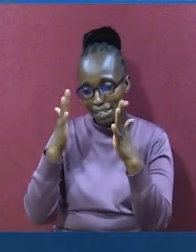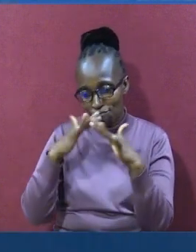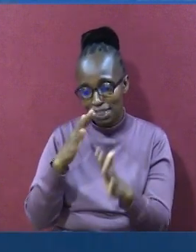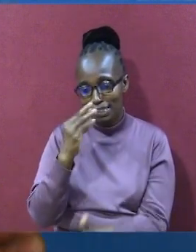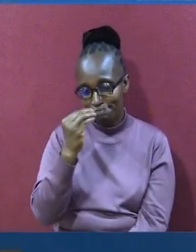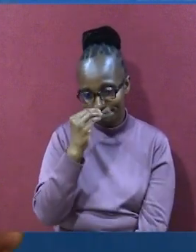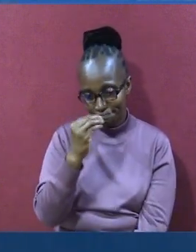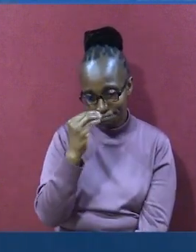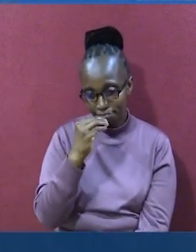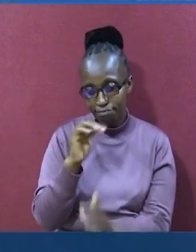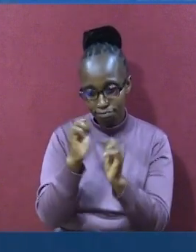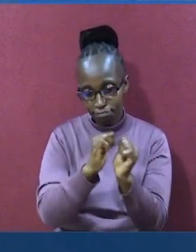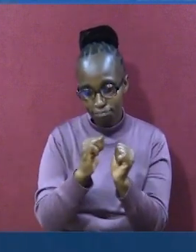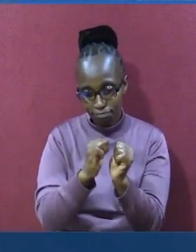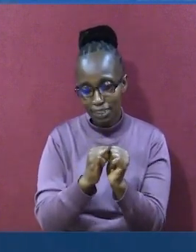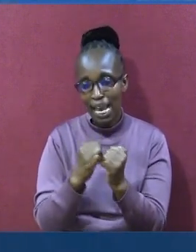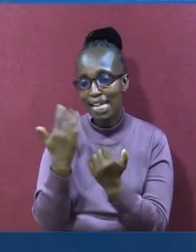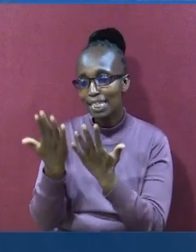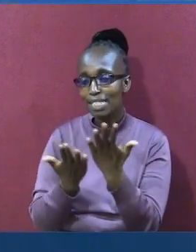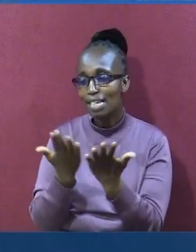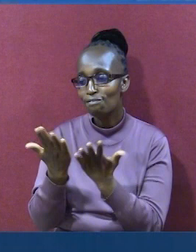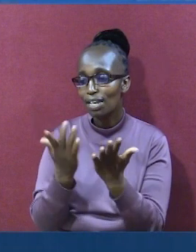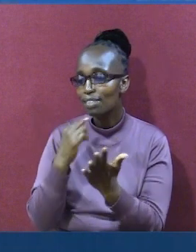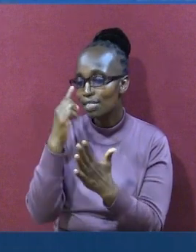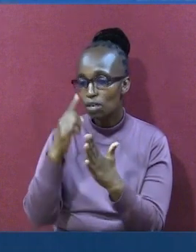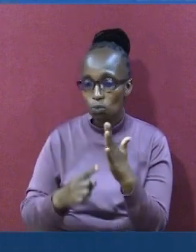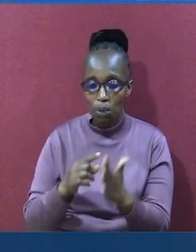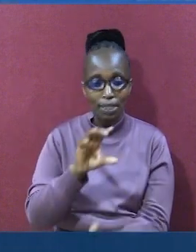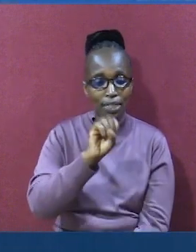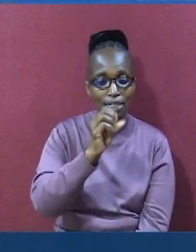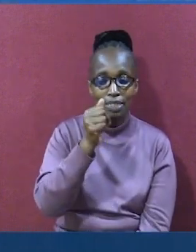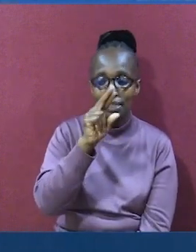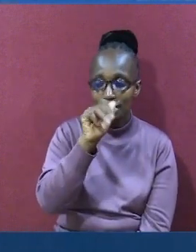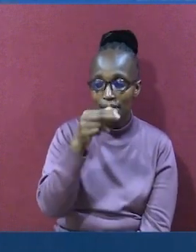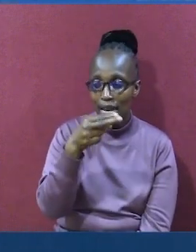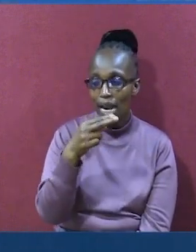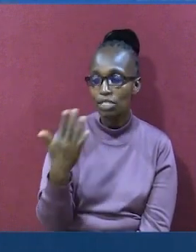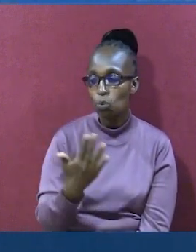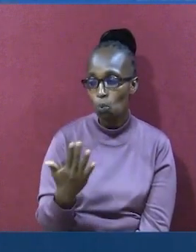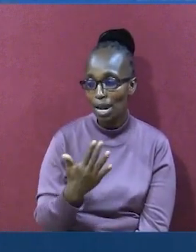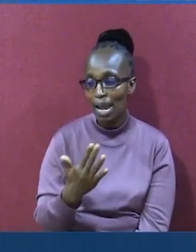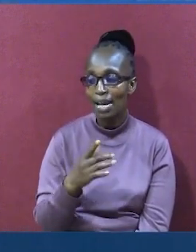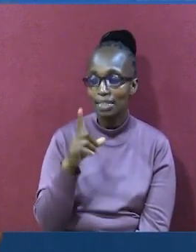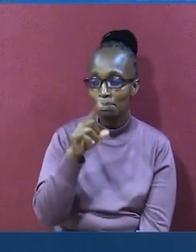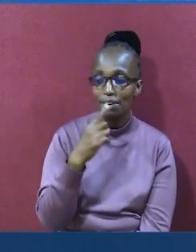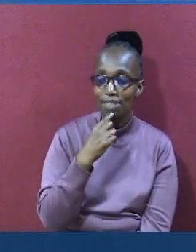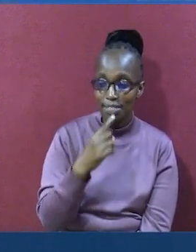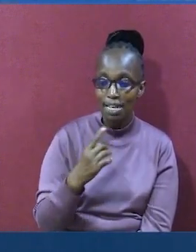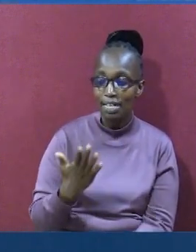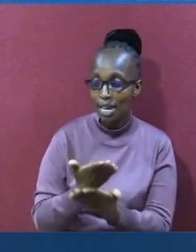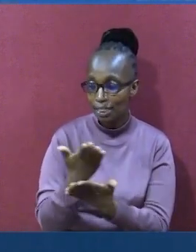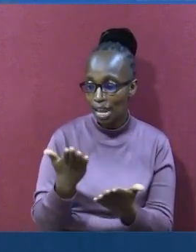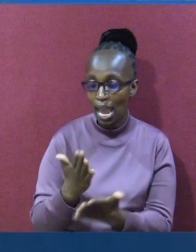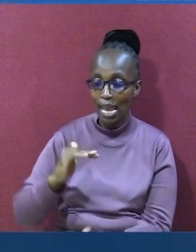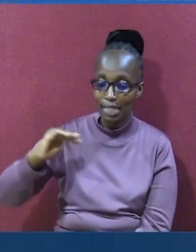chakula. Wale watumishi wakasema hivi. Sara yuko wapi mkeo. Na wakasema yumu emani.